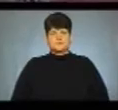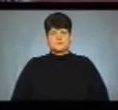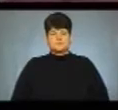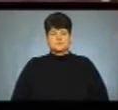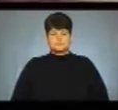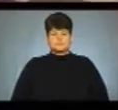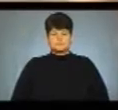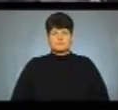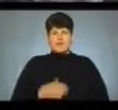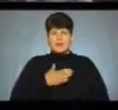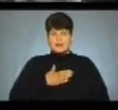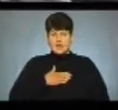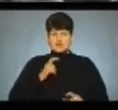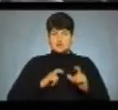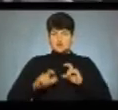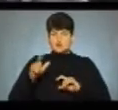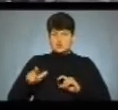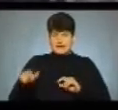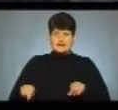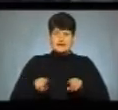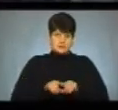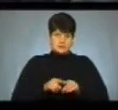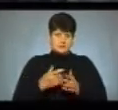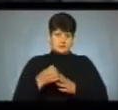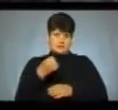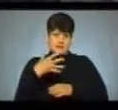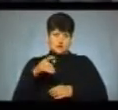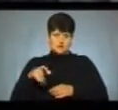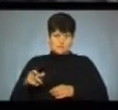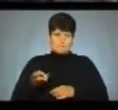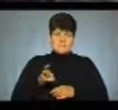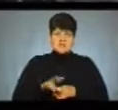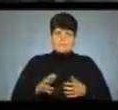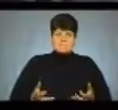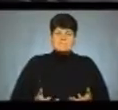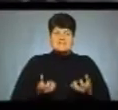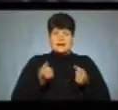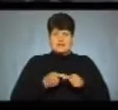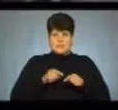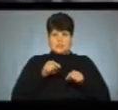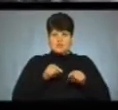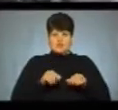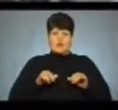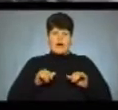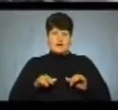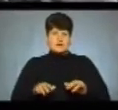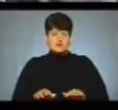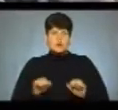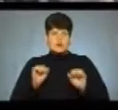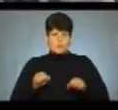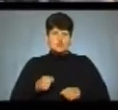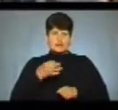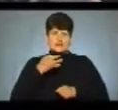Наші студенти також в кількості 15 чоловік прийшли підтримати цю акцію і, можна